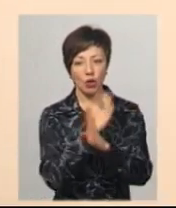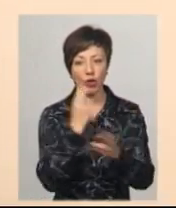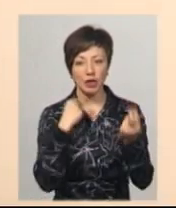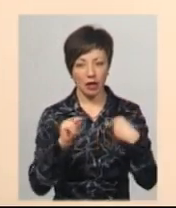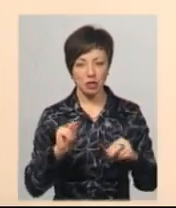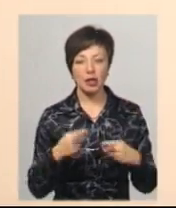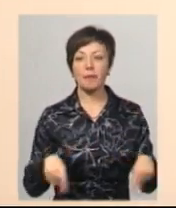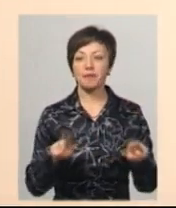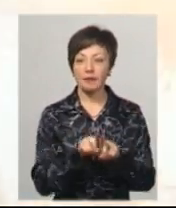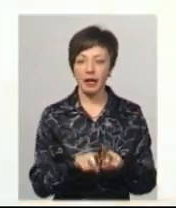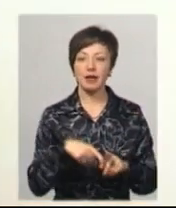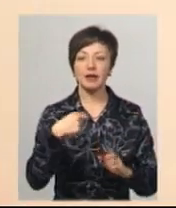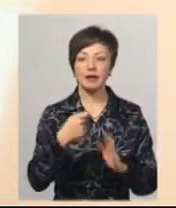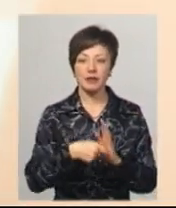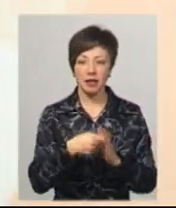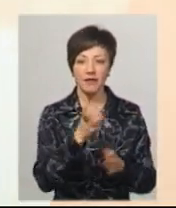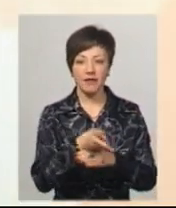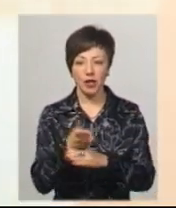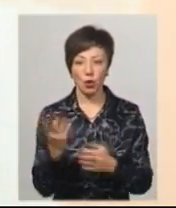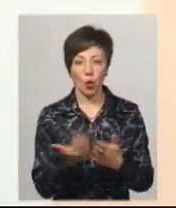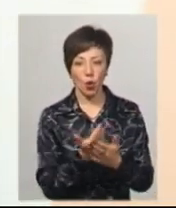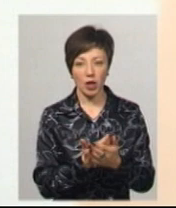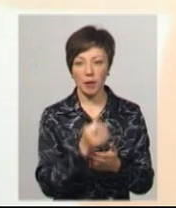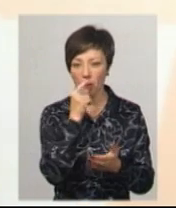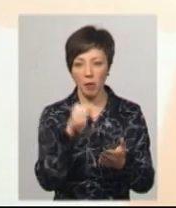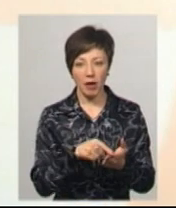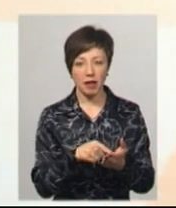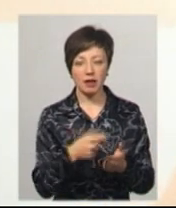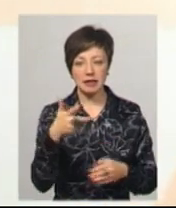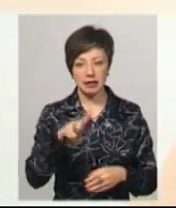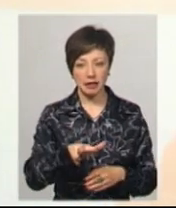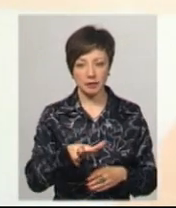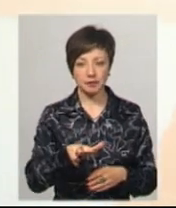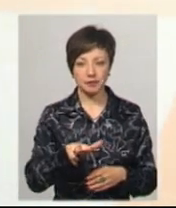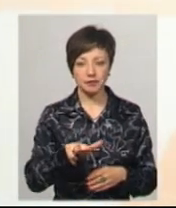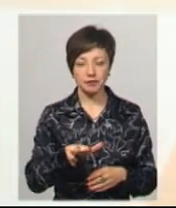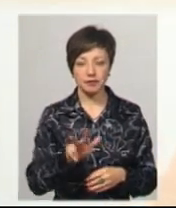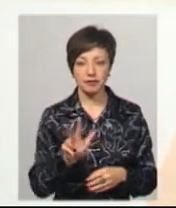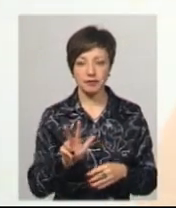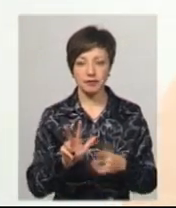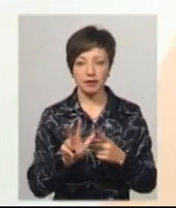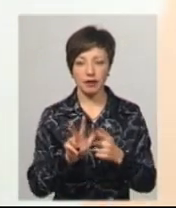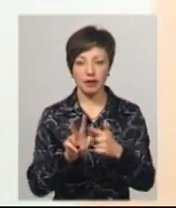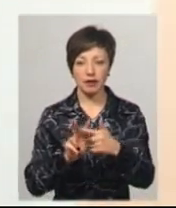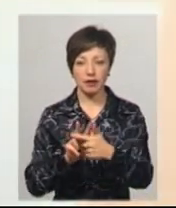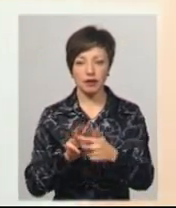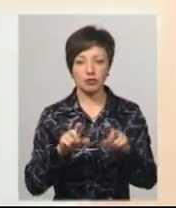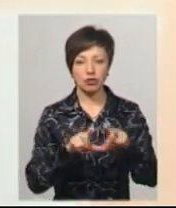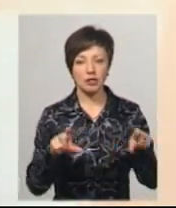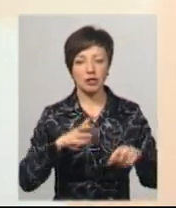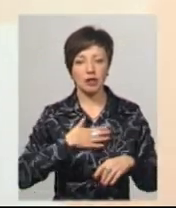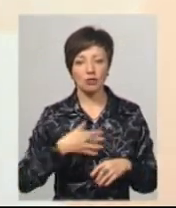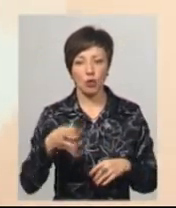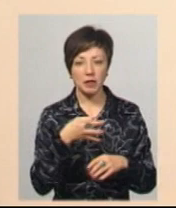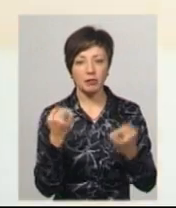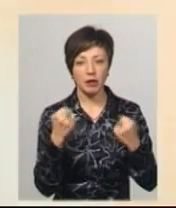Ми, все ж, відзняли відеоролик і потрапили у трійку тих шкіл з нашої області, які